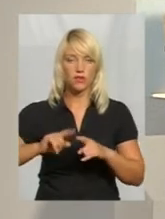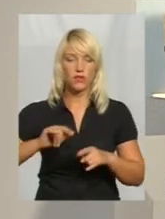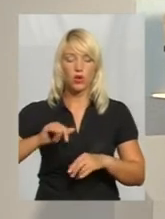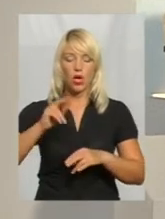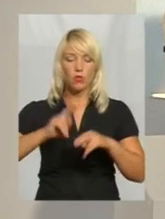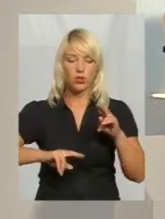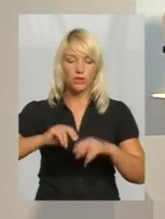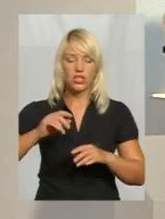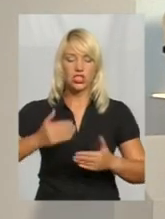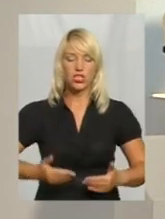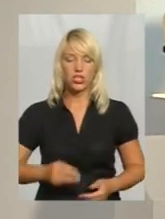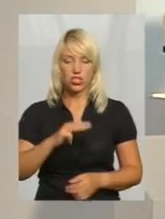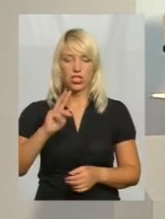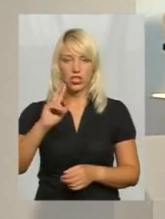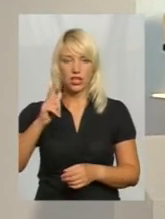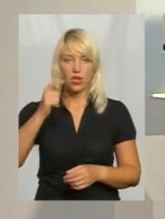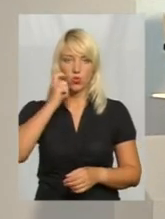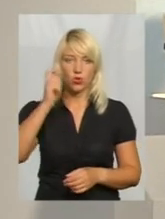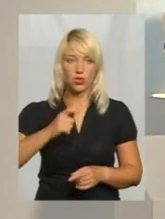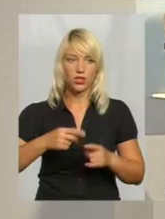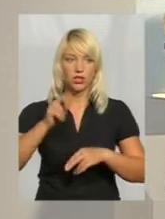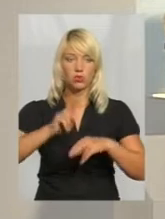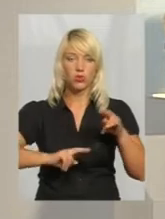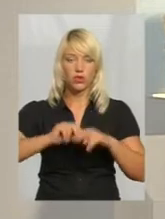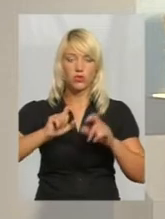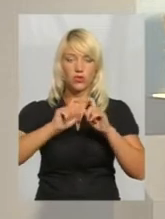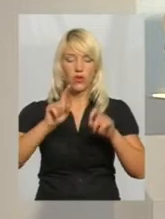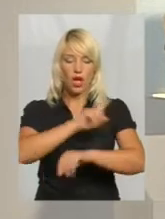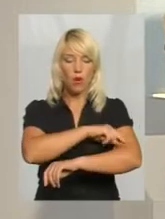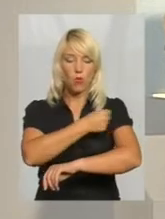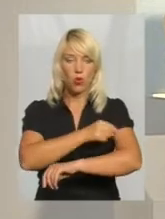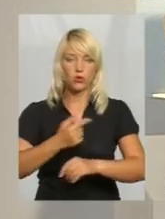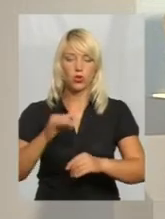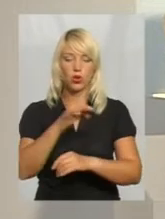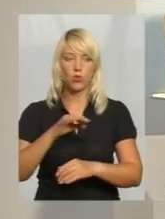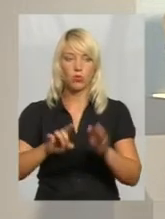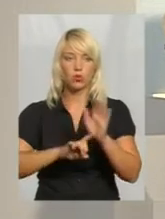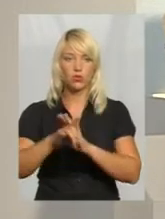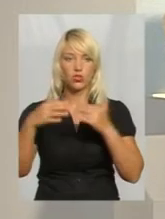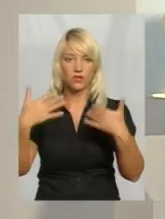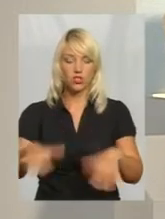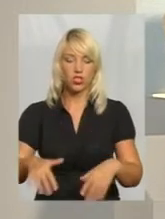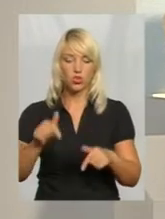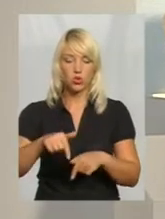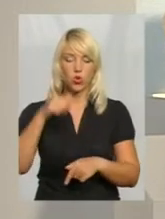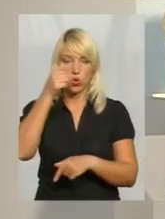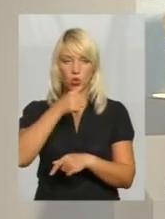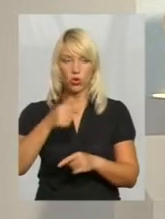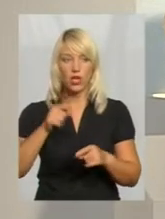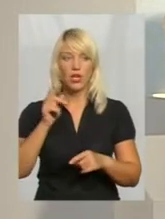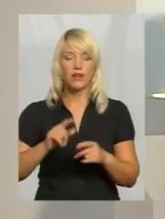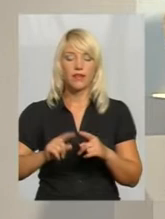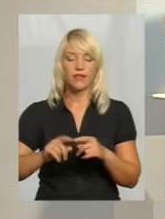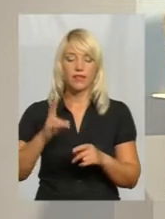житлово-комунального господарства України. Будівництво амбулаторій в області розпочнуть вже цього року. Де і коли на